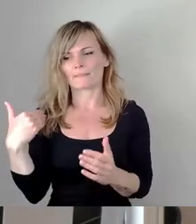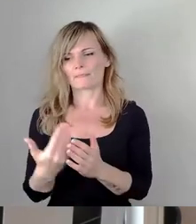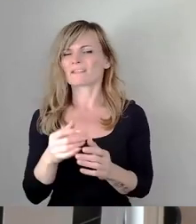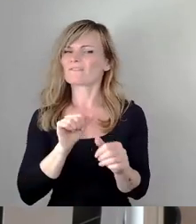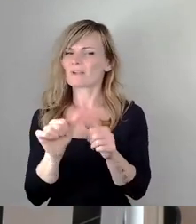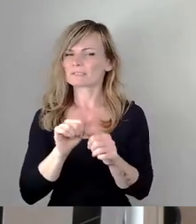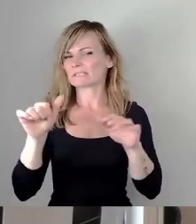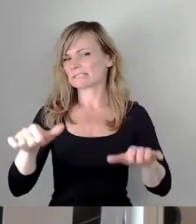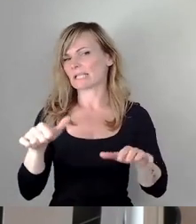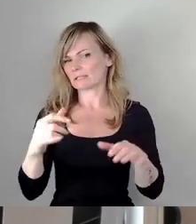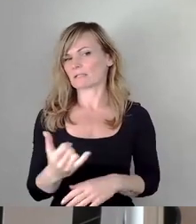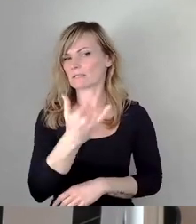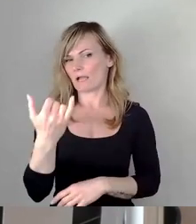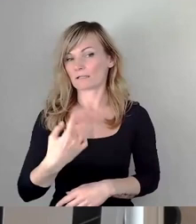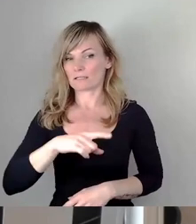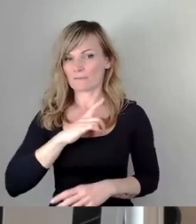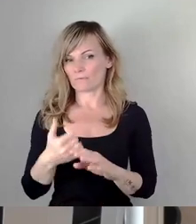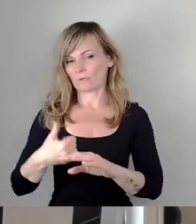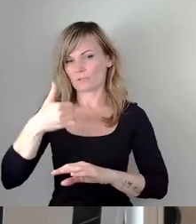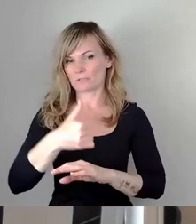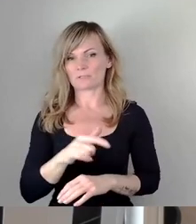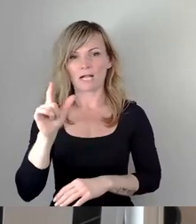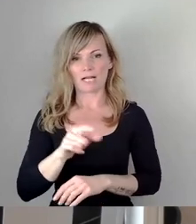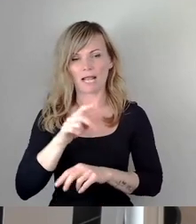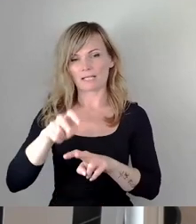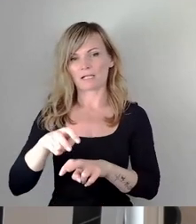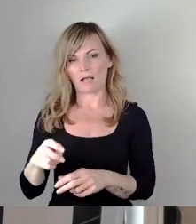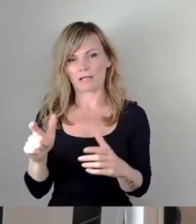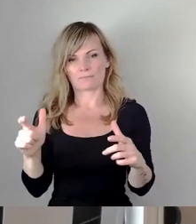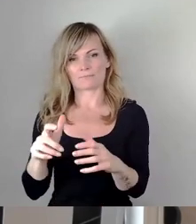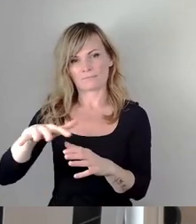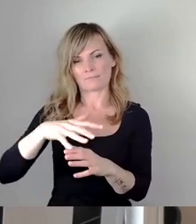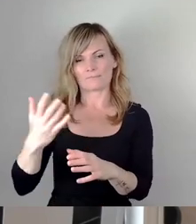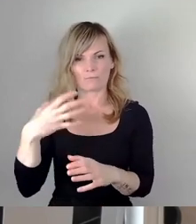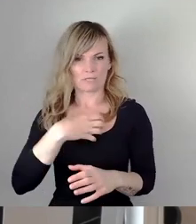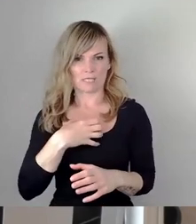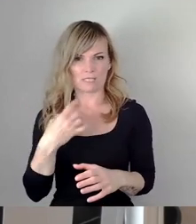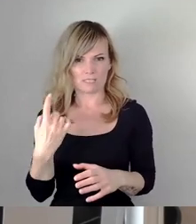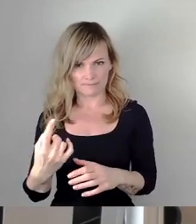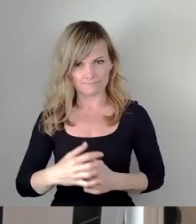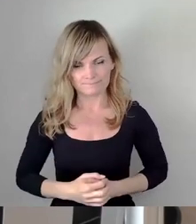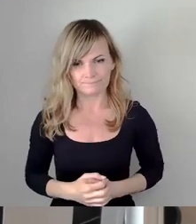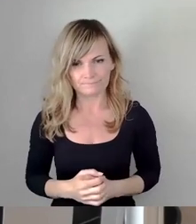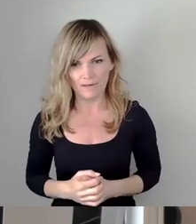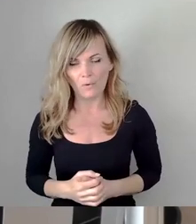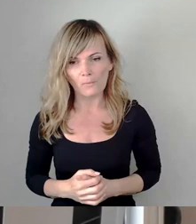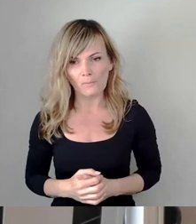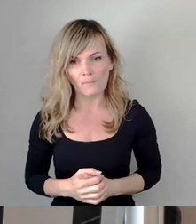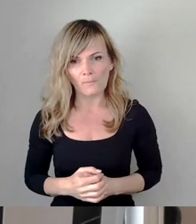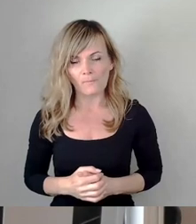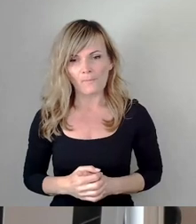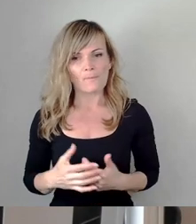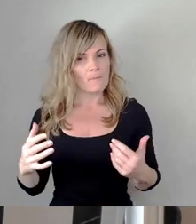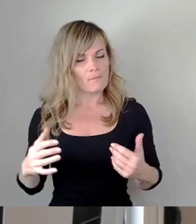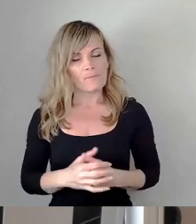Vorsitzender des Kleingartenbeirates von Dresden und wir haben in den ganzen Jahren